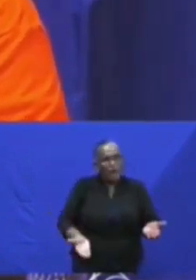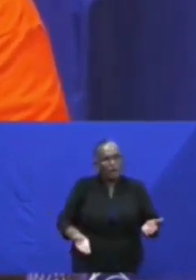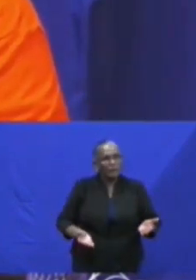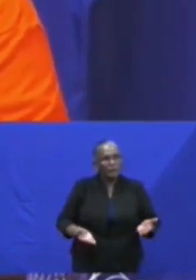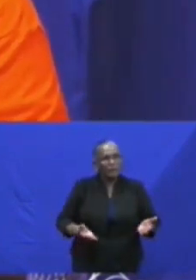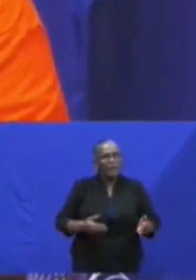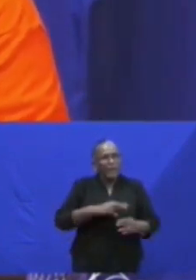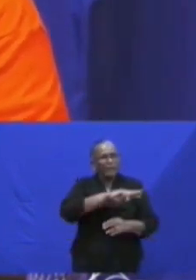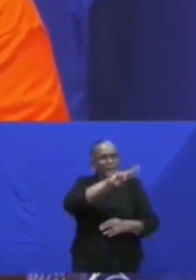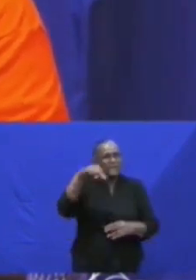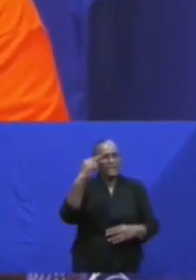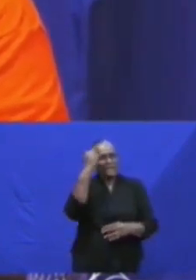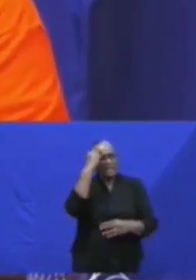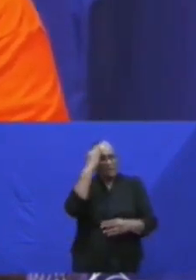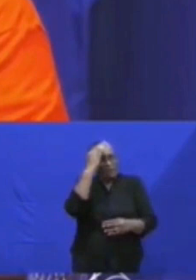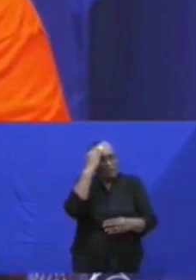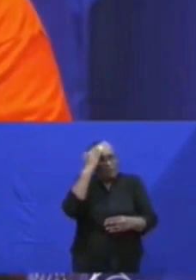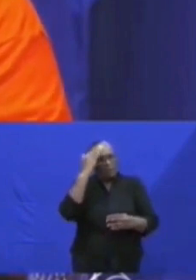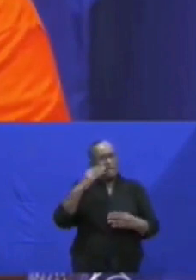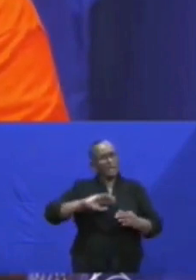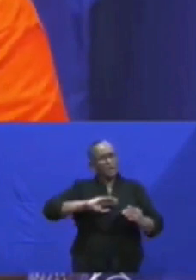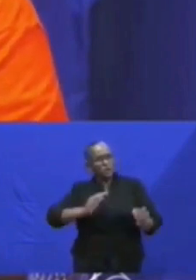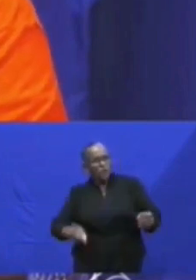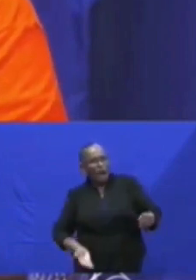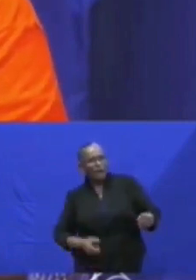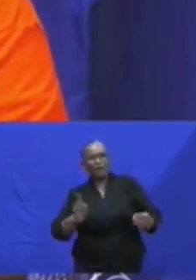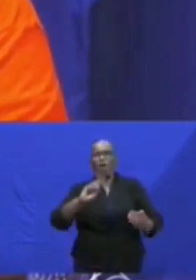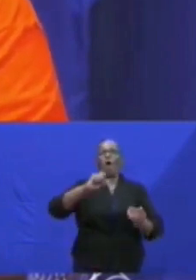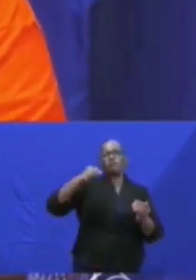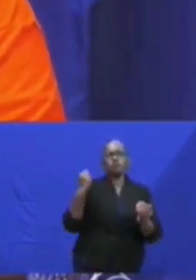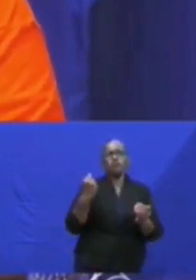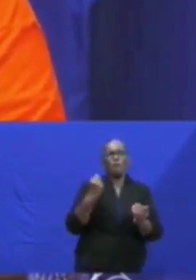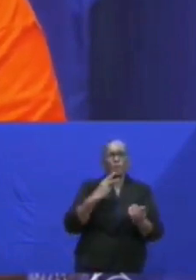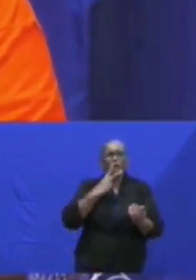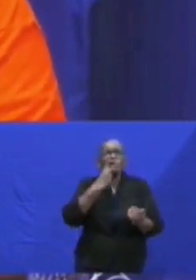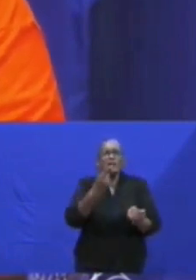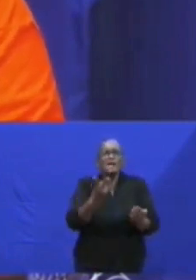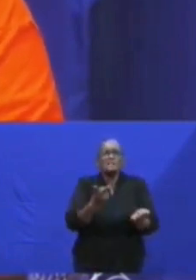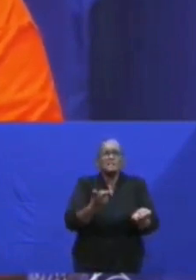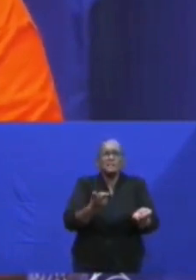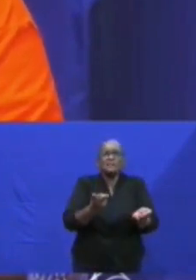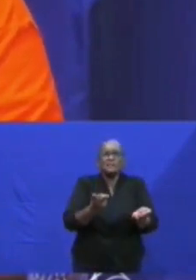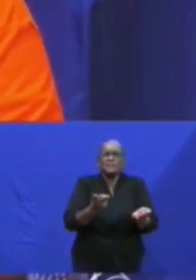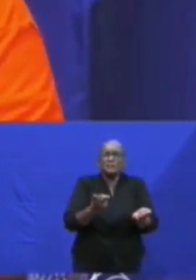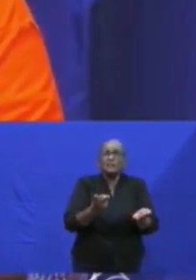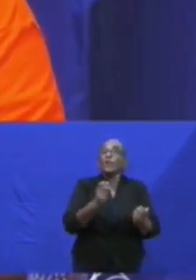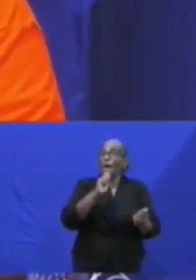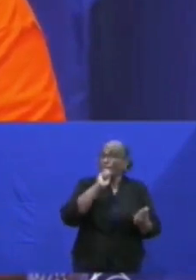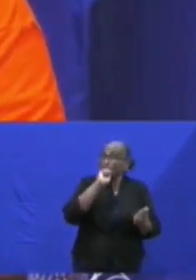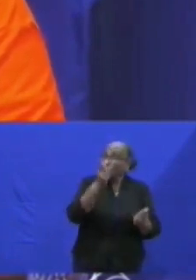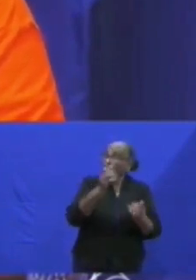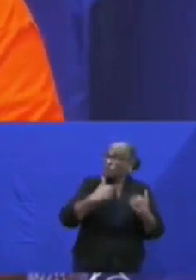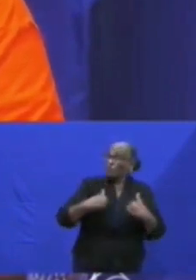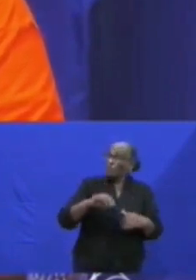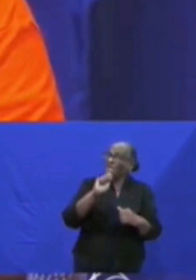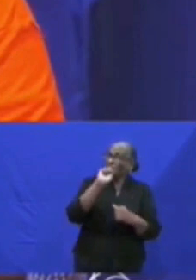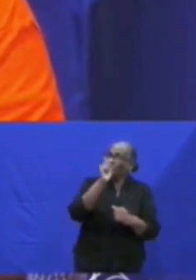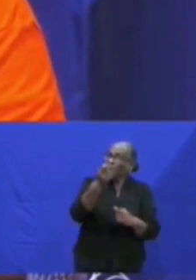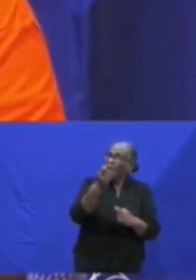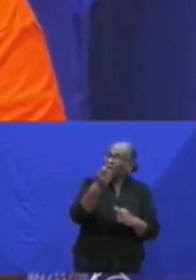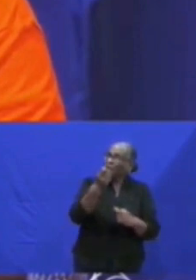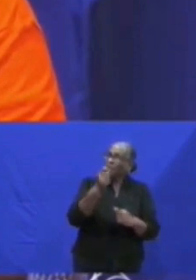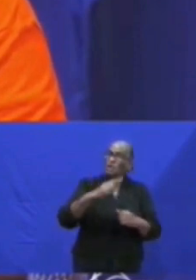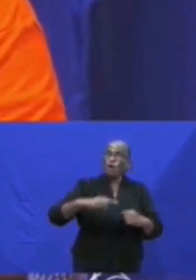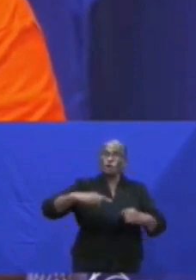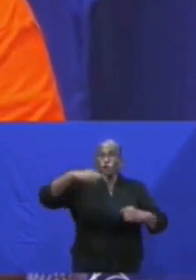duidelijke distinctie is. Dus mensen kunnen dat zeker zien. En ik haal dit aan omdat wij dus meldingen hebben gehad van mensen die in het